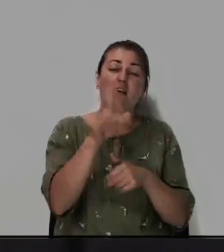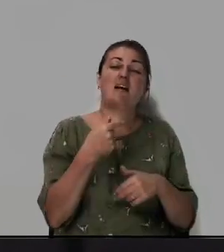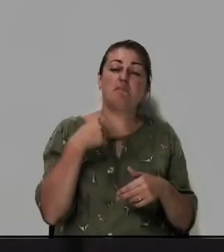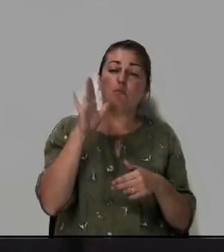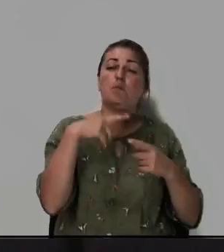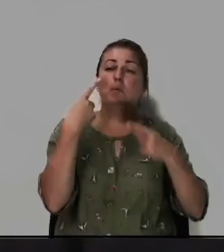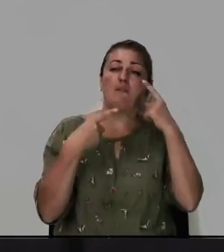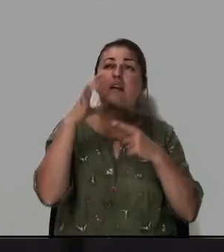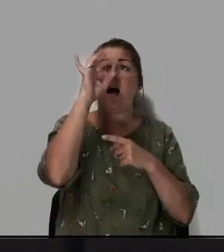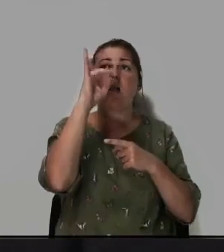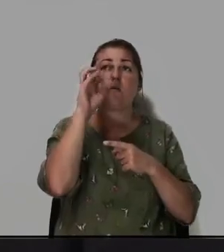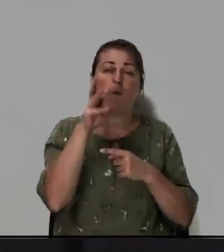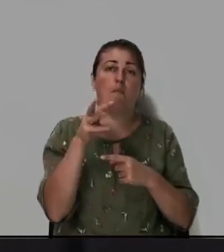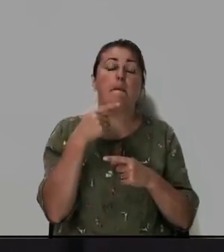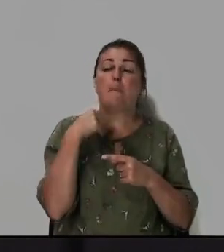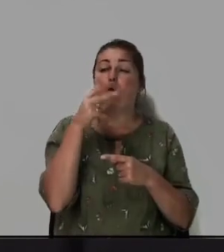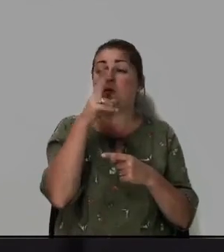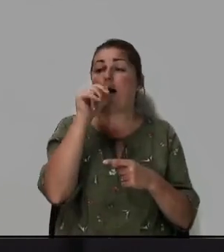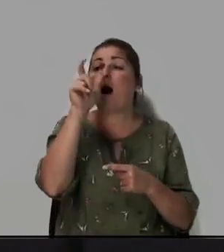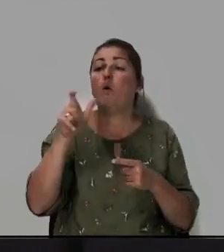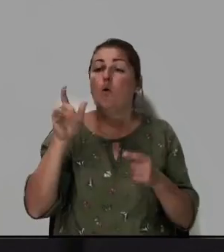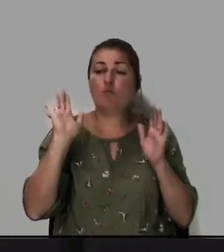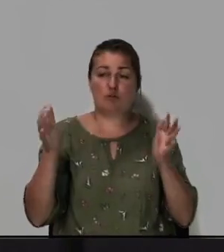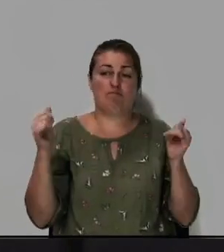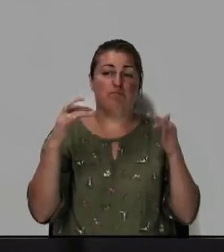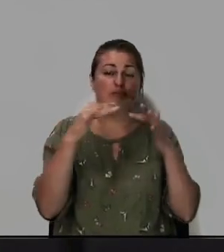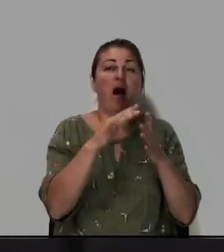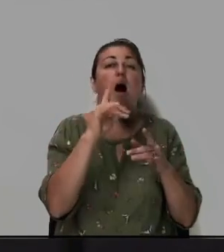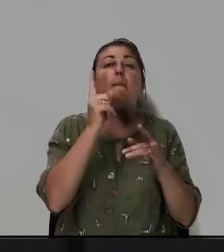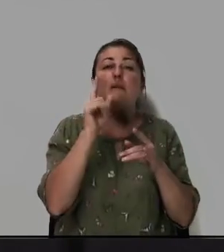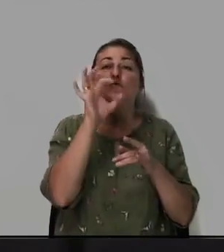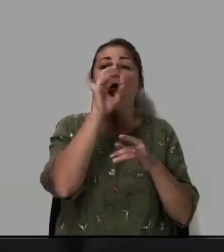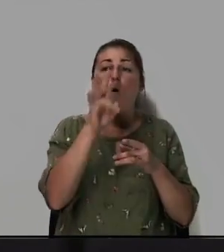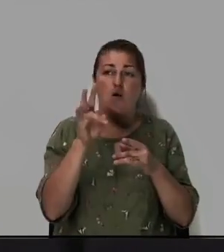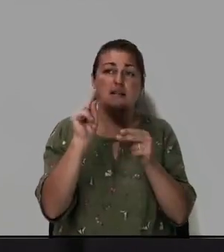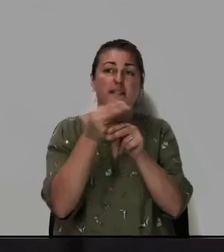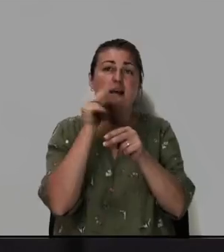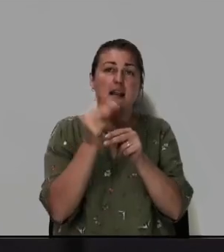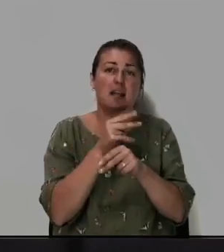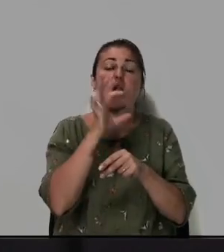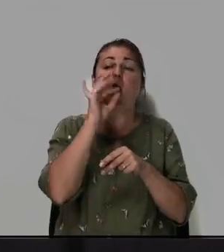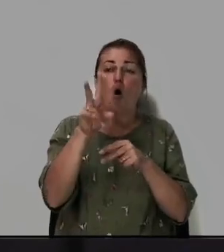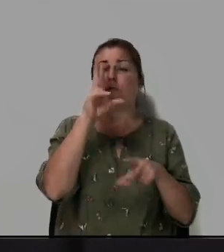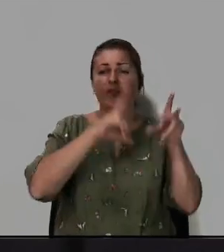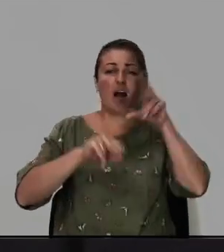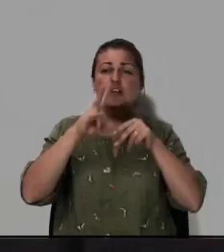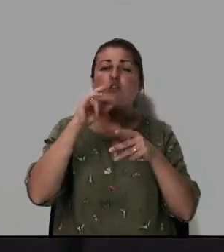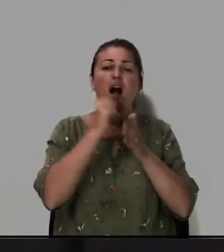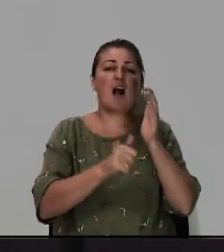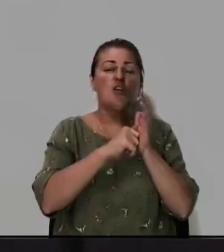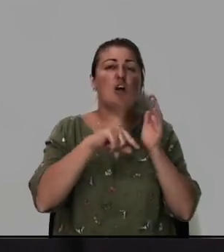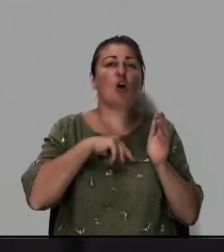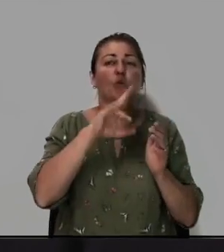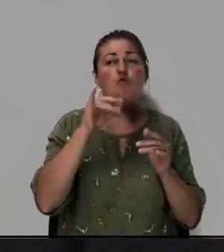говорить о Нем мы увидим как люди будут стекаться потому что Он Целитель Он надежда для каждой души